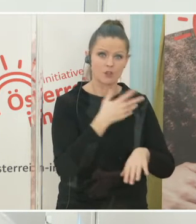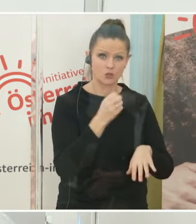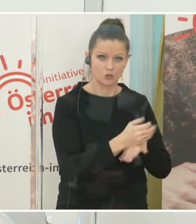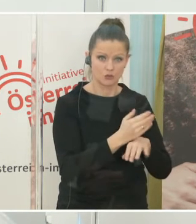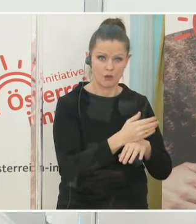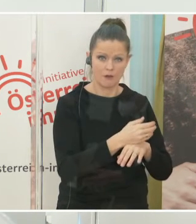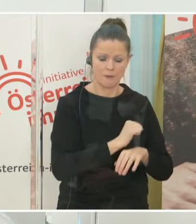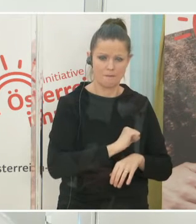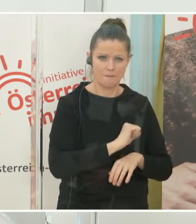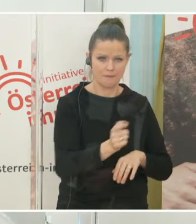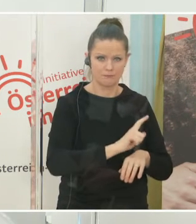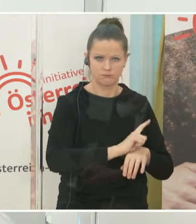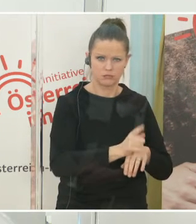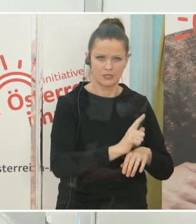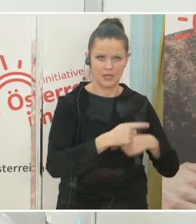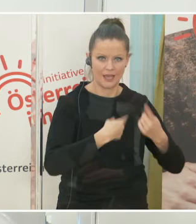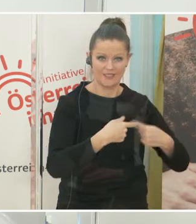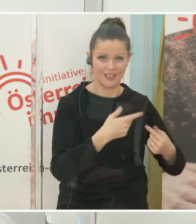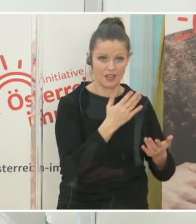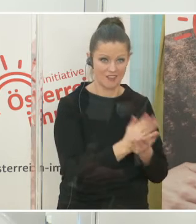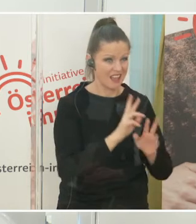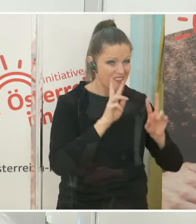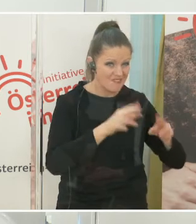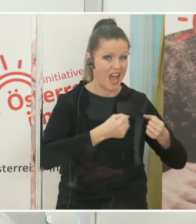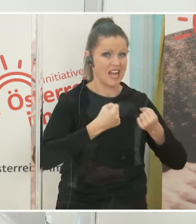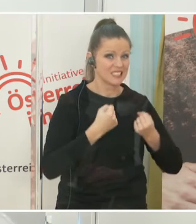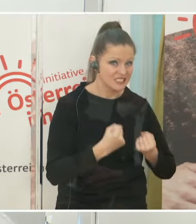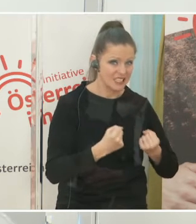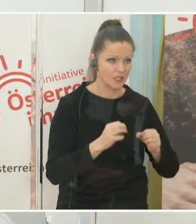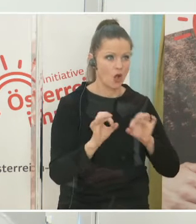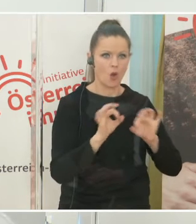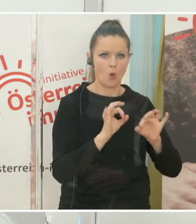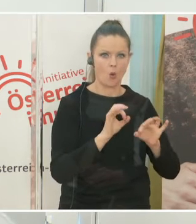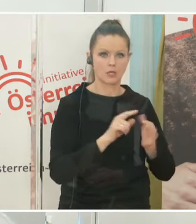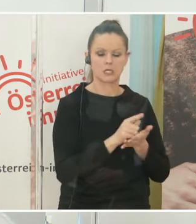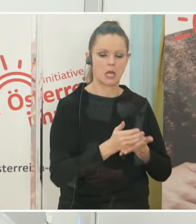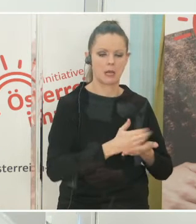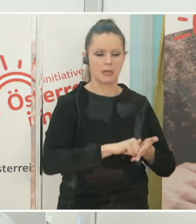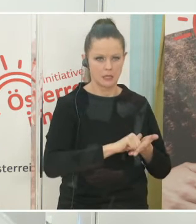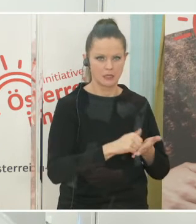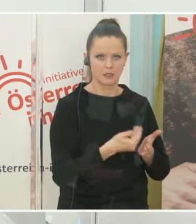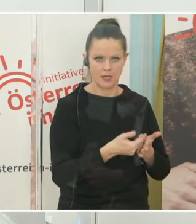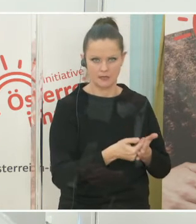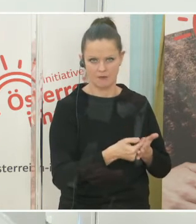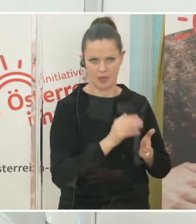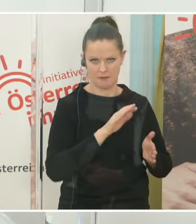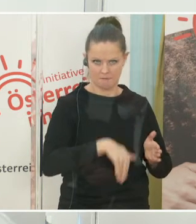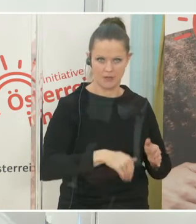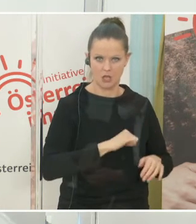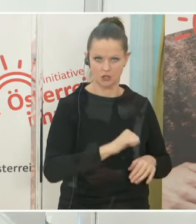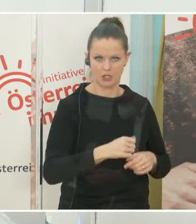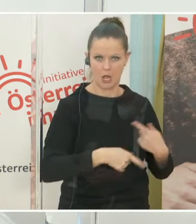entwickelt worden sind und sind die tatsächlich sicher oder hat man hier Zeit gespart und irgendwie in einem